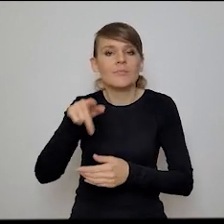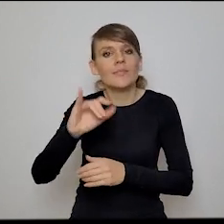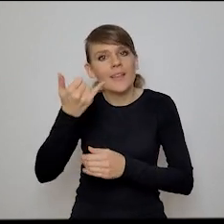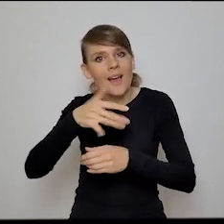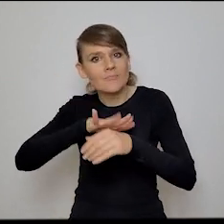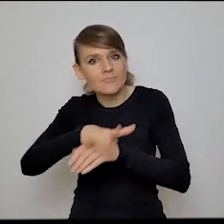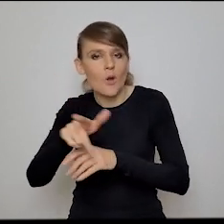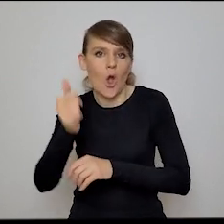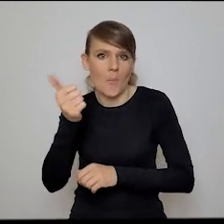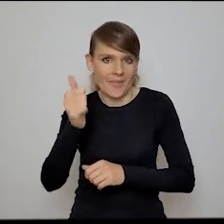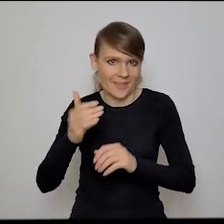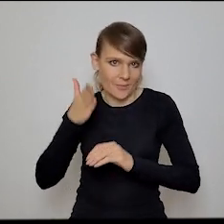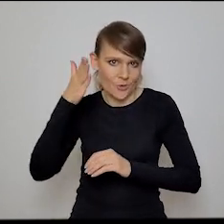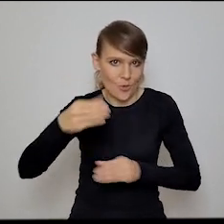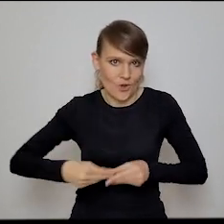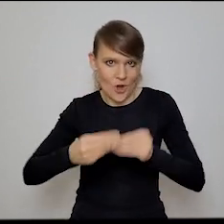kompetencje w przyszłości.